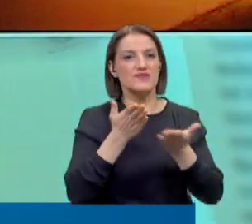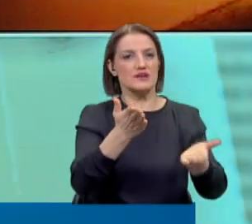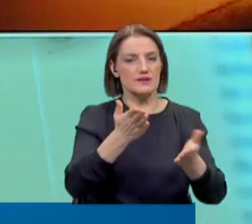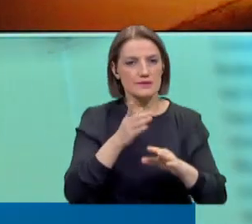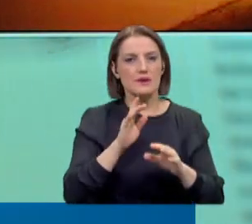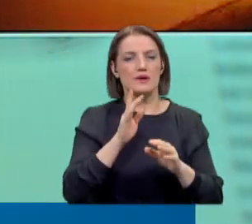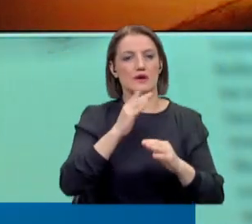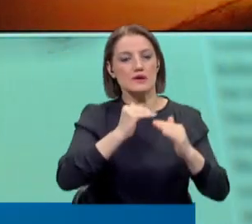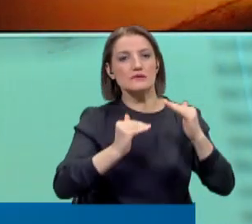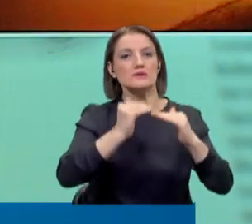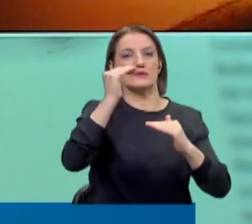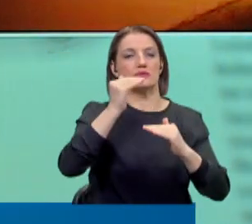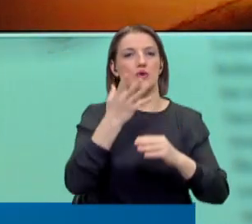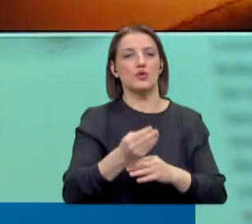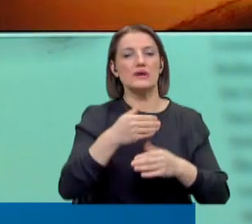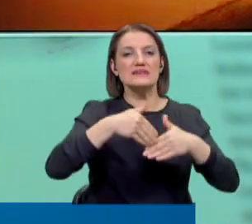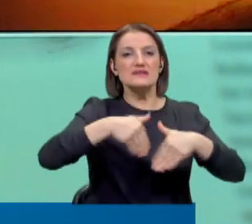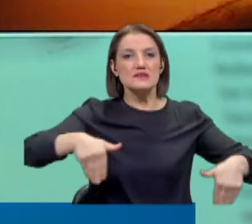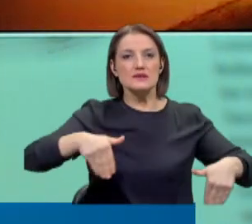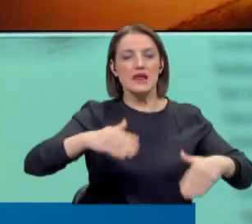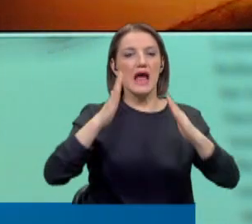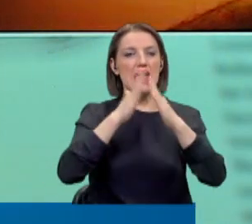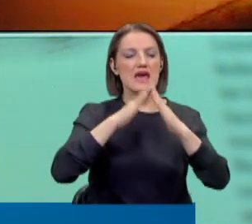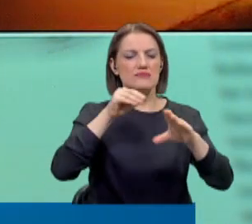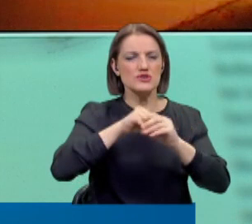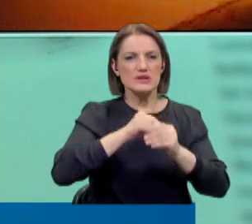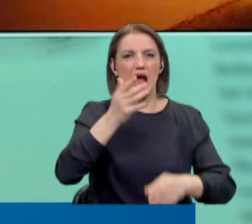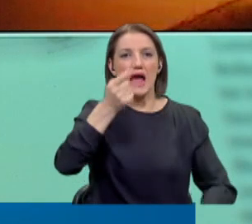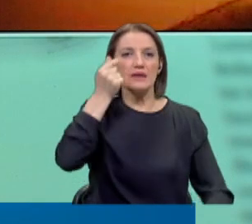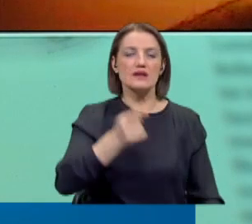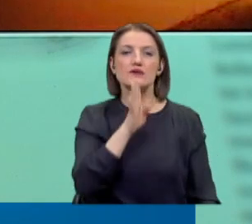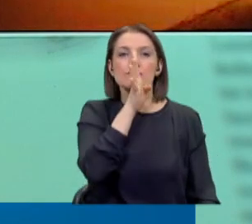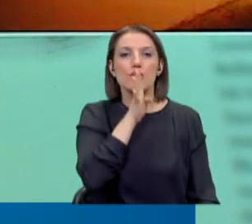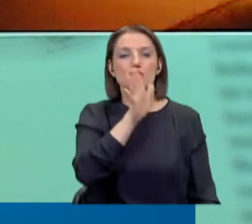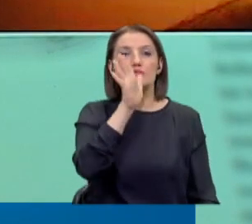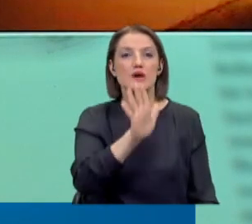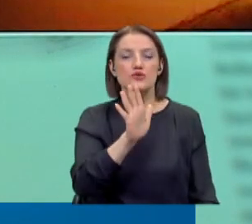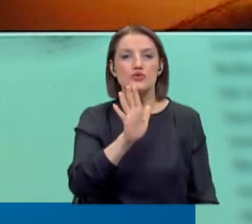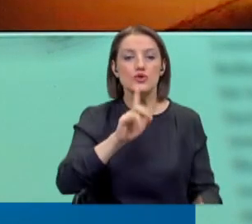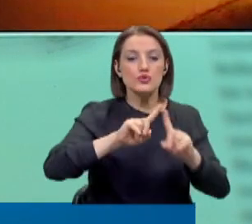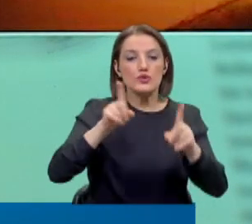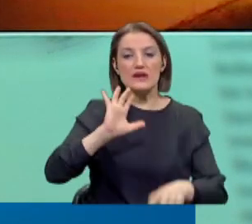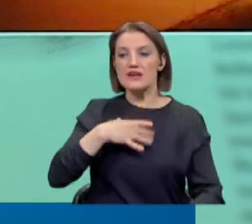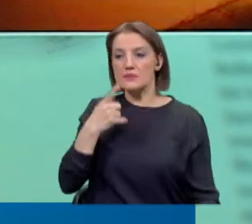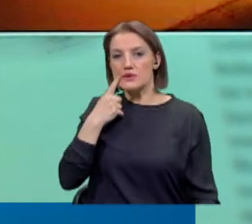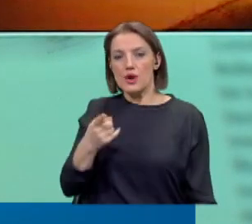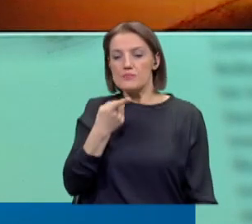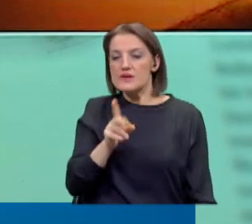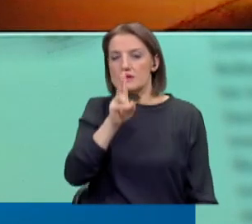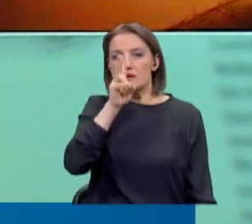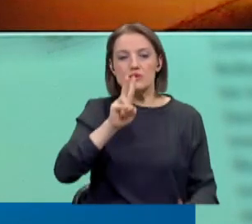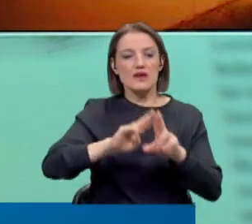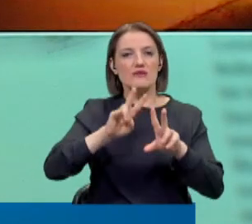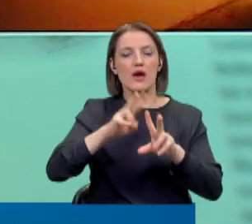ihtiyaçlarla kotayı aştı. Sınırın konutlarda en az 400-500, esnafta 800-1200 kWh olması